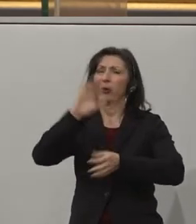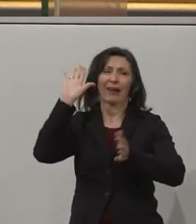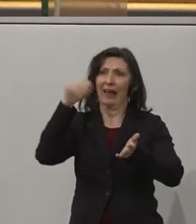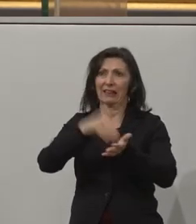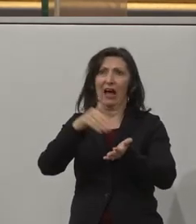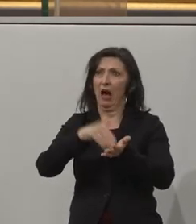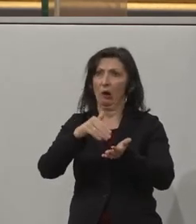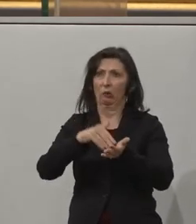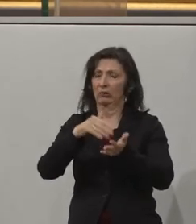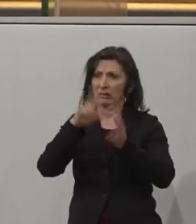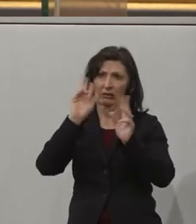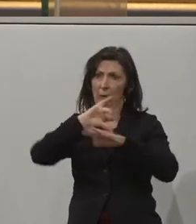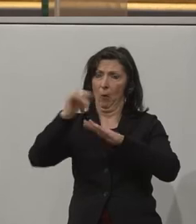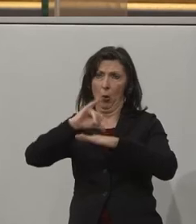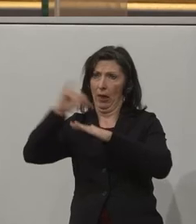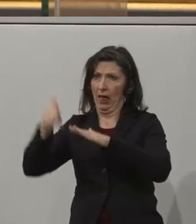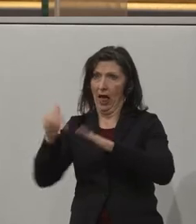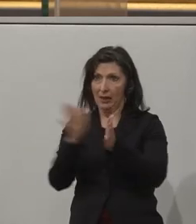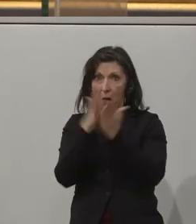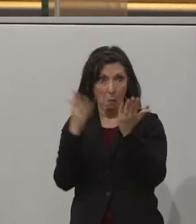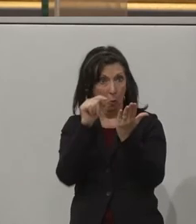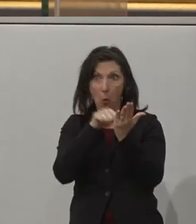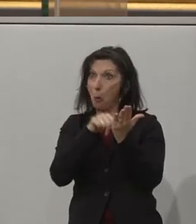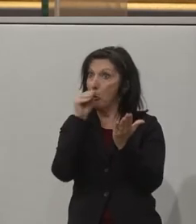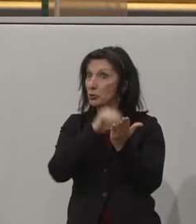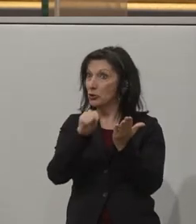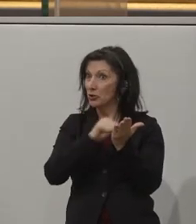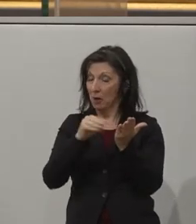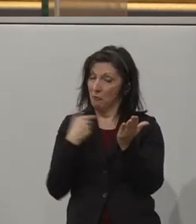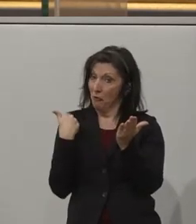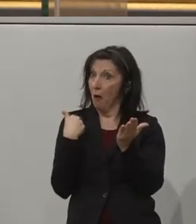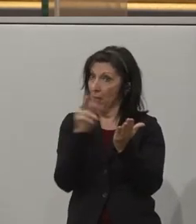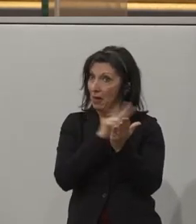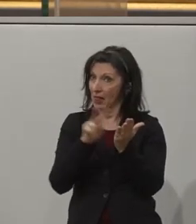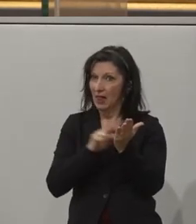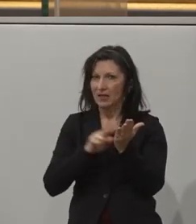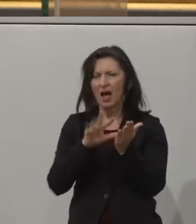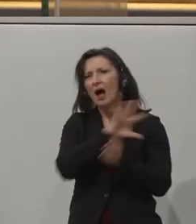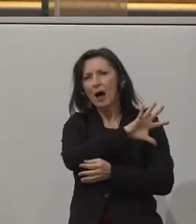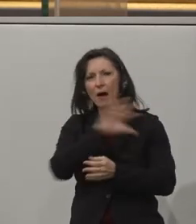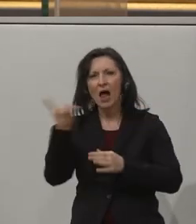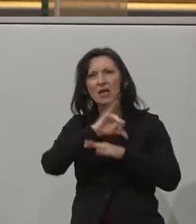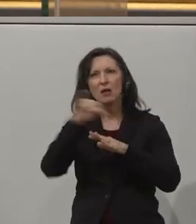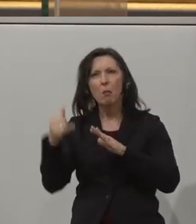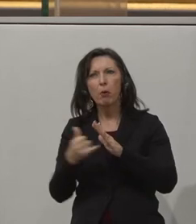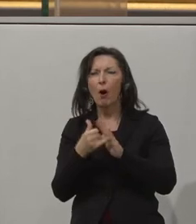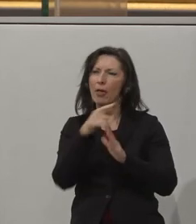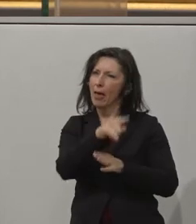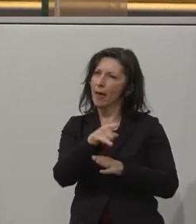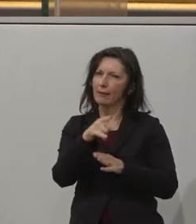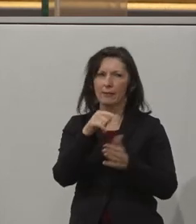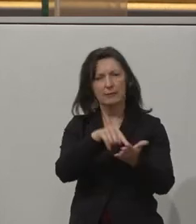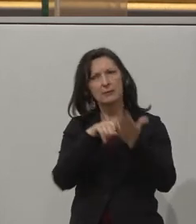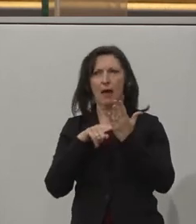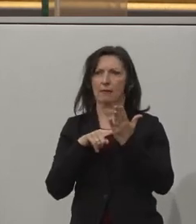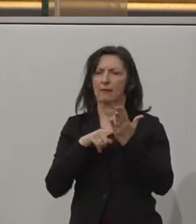Buch nachgelesen werden können. Das freue ich mich auch schon. Ich glaube, was in allen Initiativen eigentlich hervorgehoben worden ist, dass jeder Mensch Fähigkeit